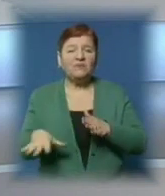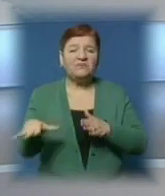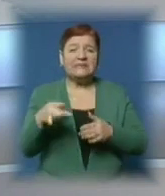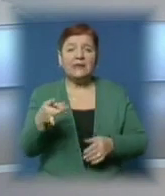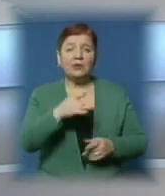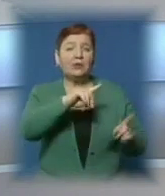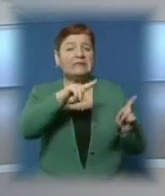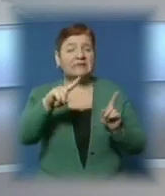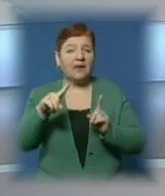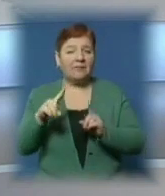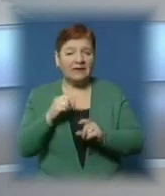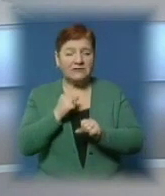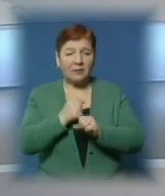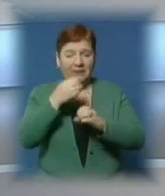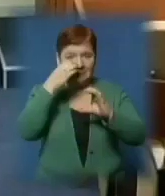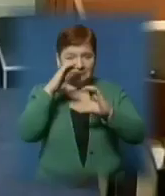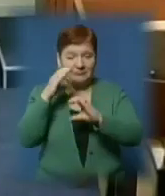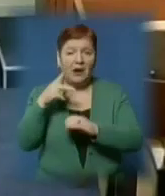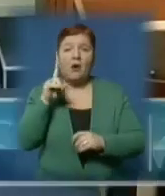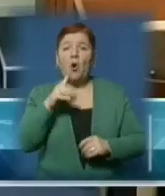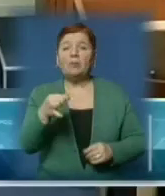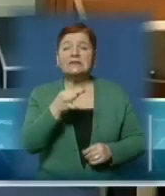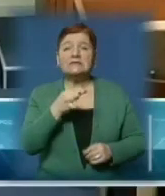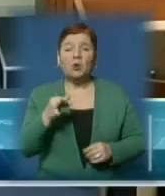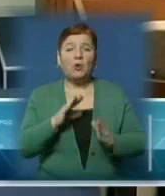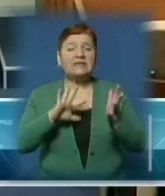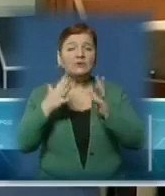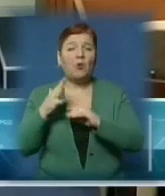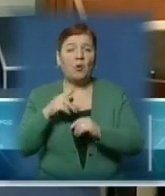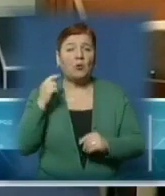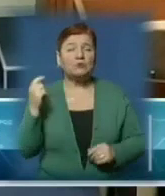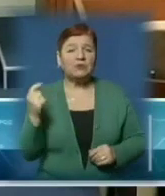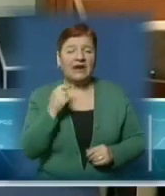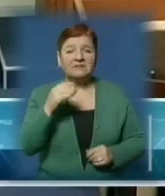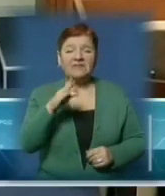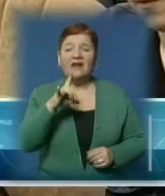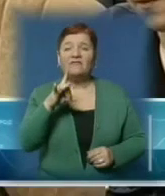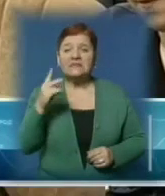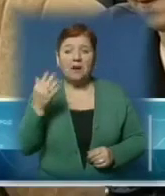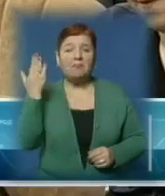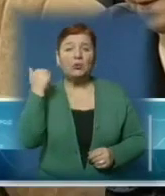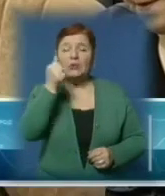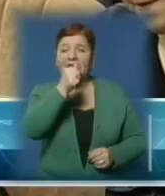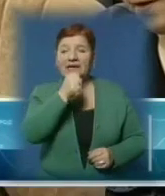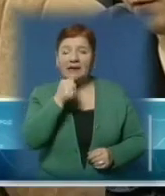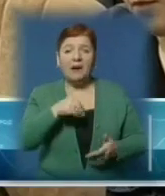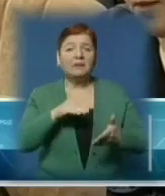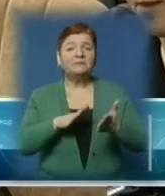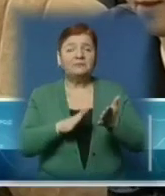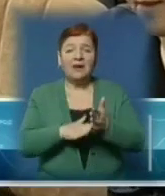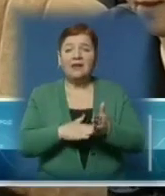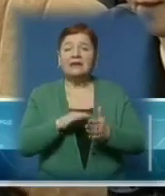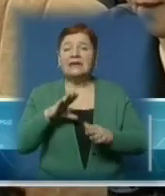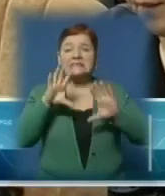райони Закарпаття. Як запевнив начальник обласного управління лісового господарства Ігор Фізик, минулоріч зафіксували меншу кількість